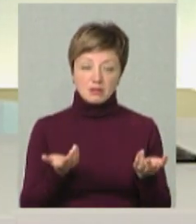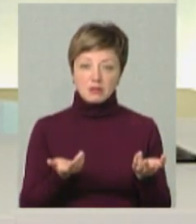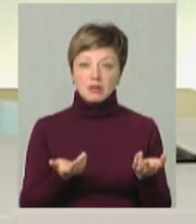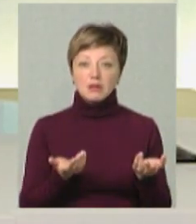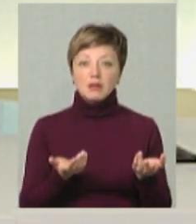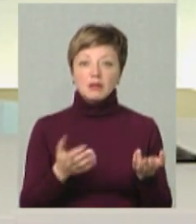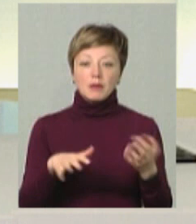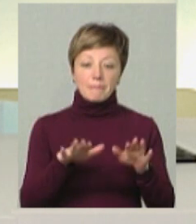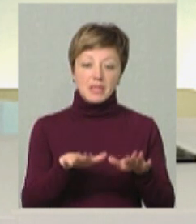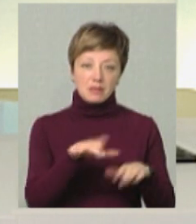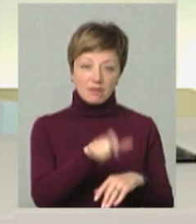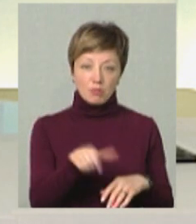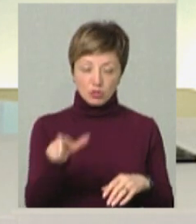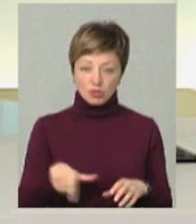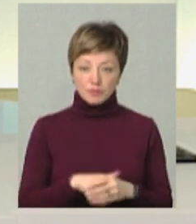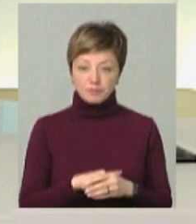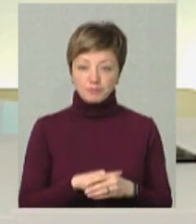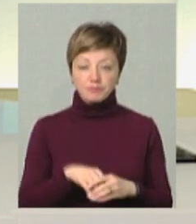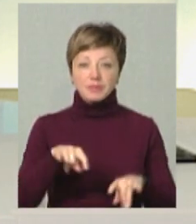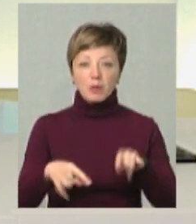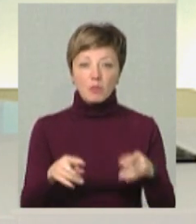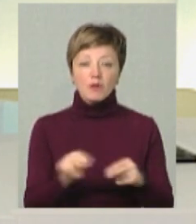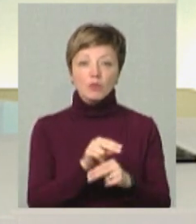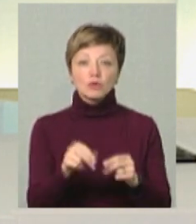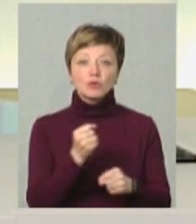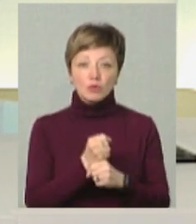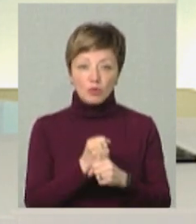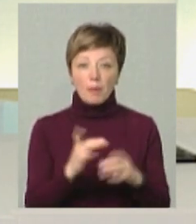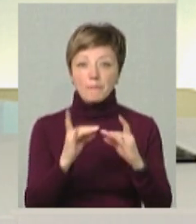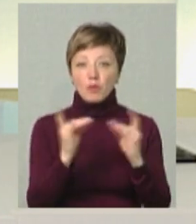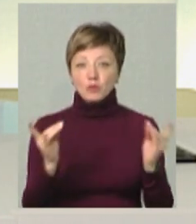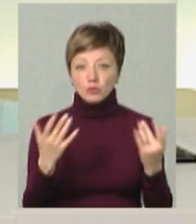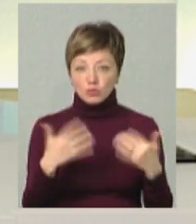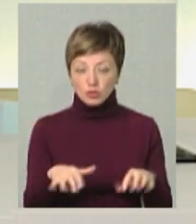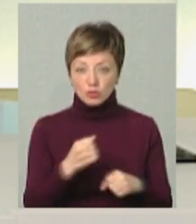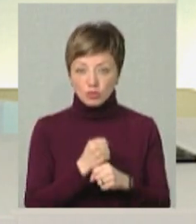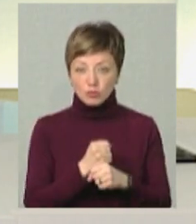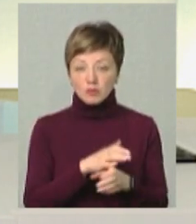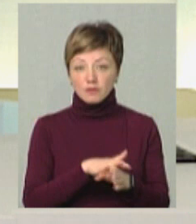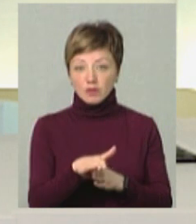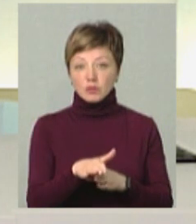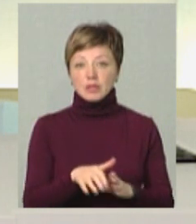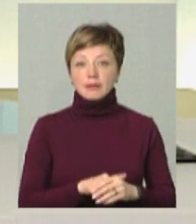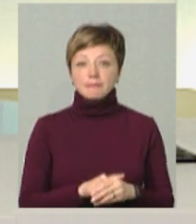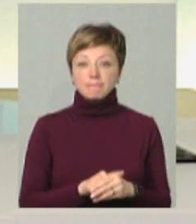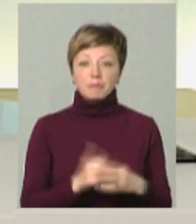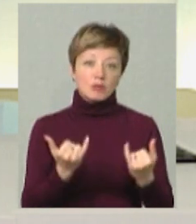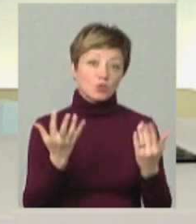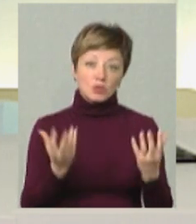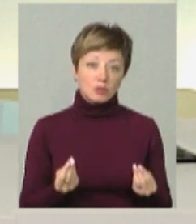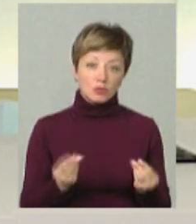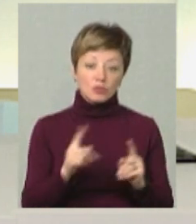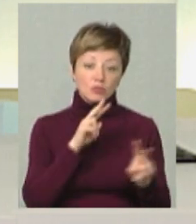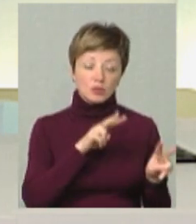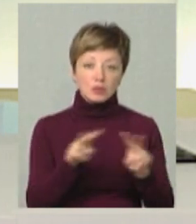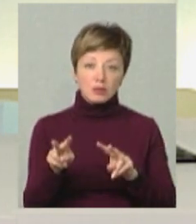місцевих мешканців. Ямковий ремонт зроблений, по мосту зробили ту роботу, яку мало зробити, якби, на сьогоднішній день, то,